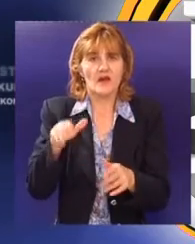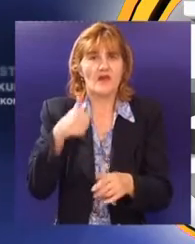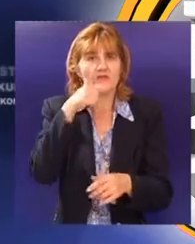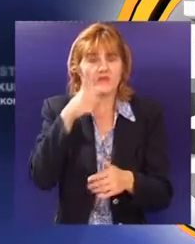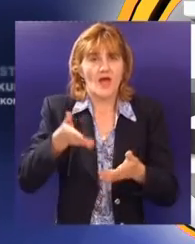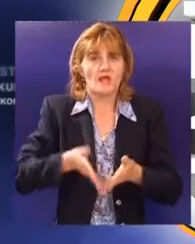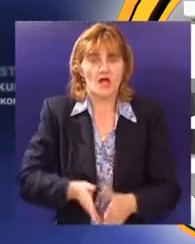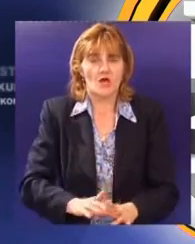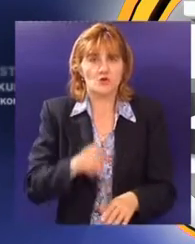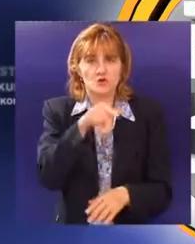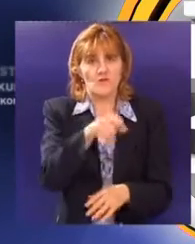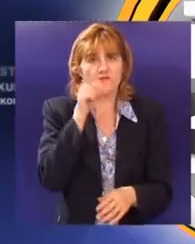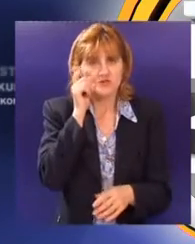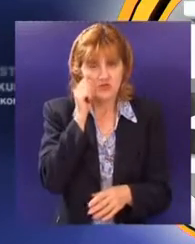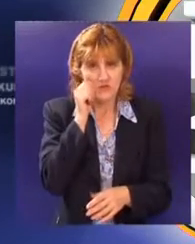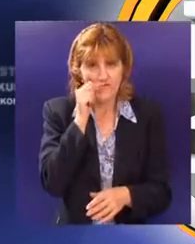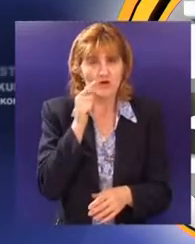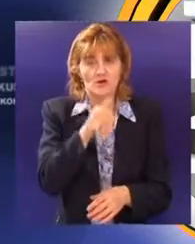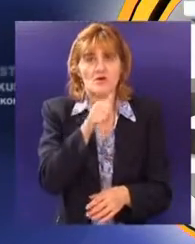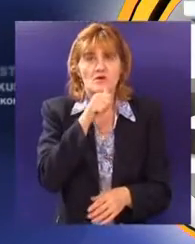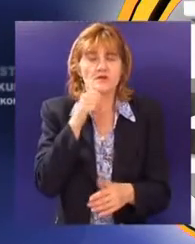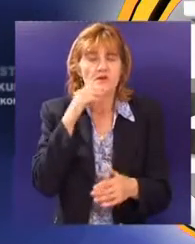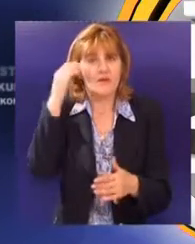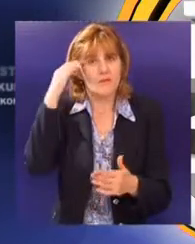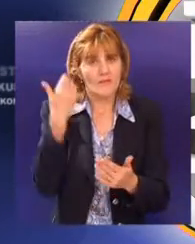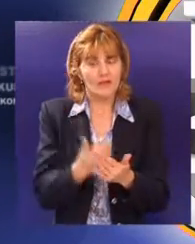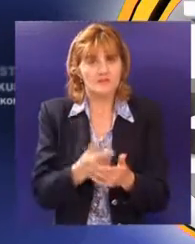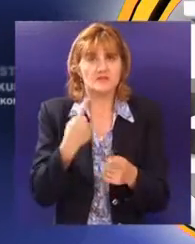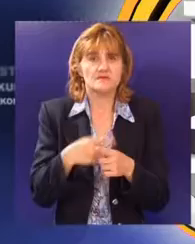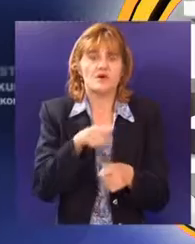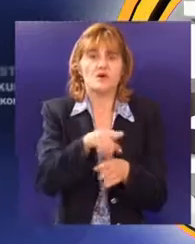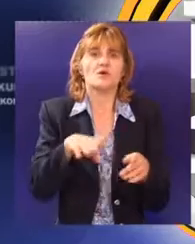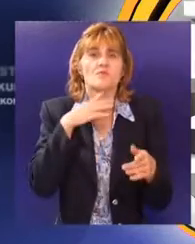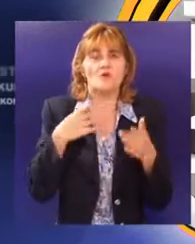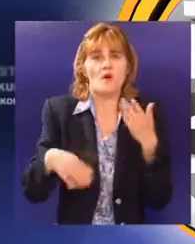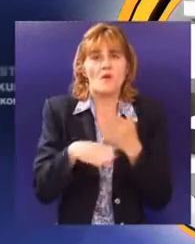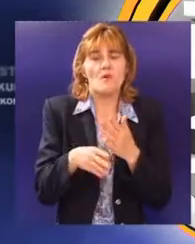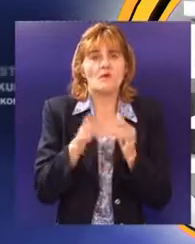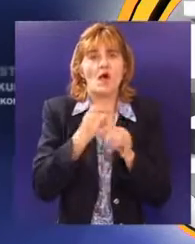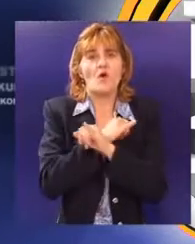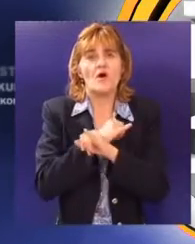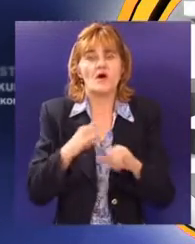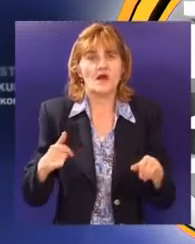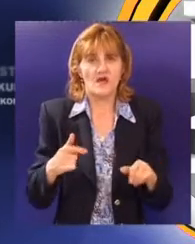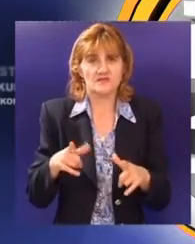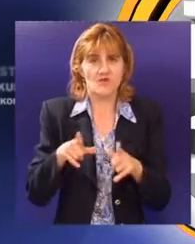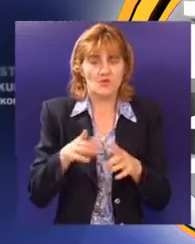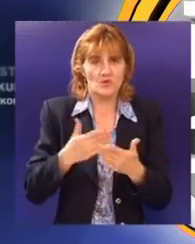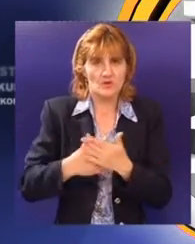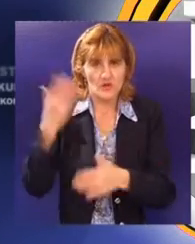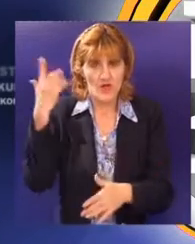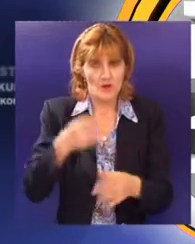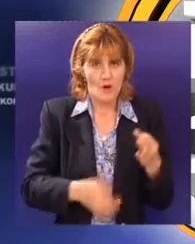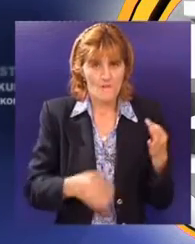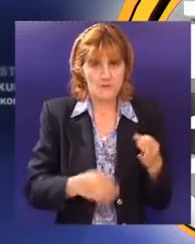ovog izuzetnog stvaraoca. Priznanje za doprinos razvoju opšte kulture grada u oblasti muzike primio je muzički urednik Naše medijske kuće